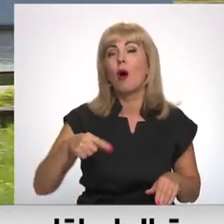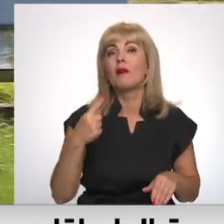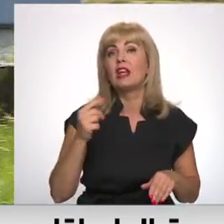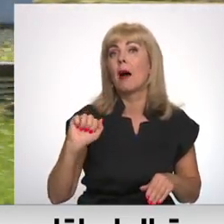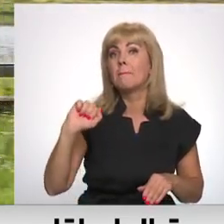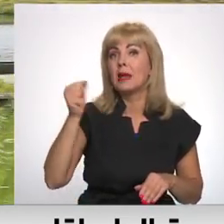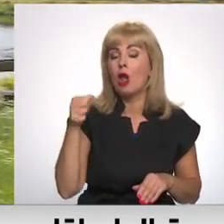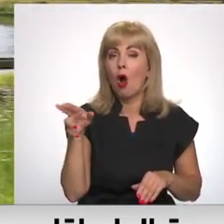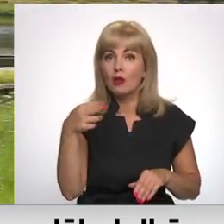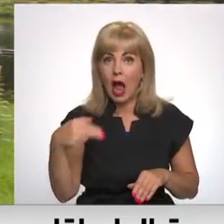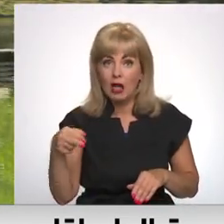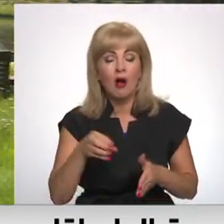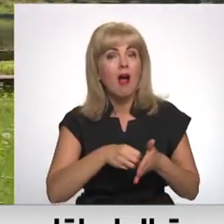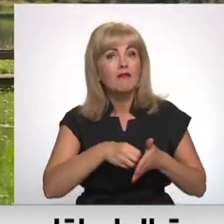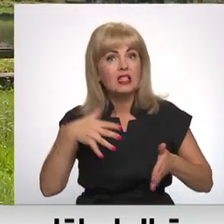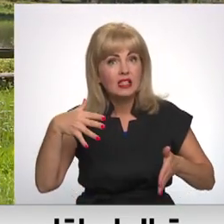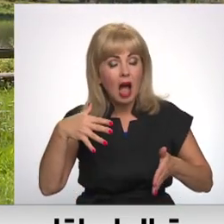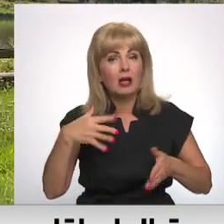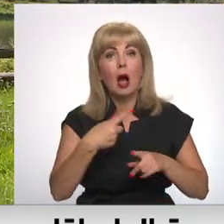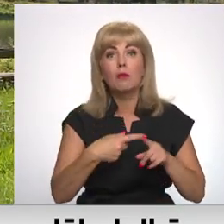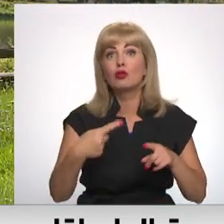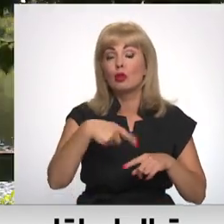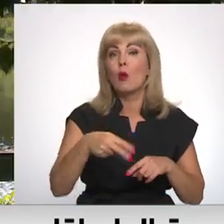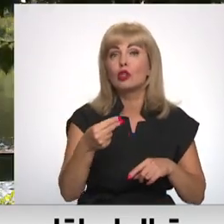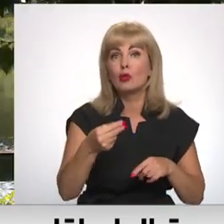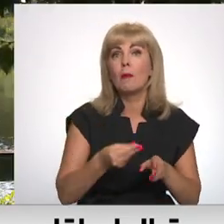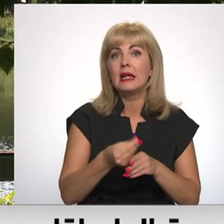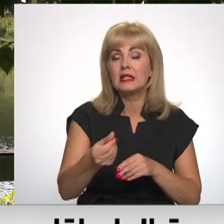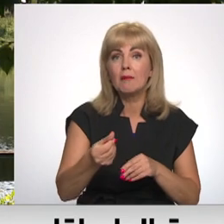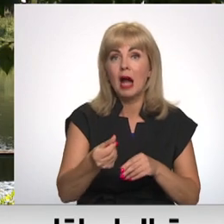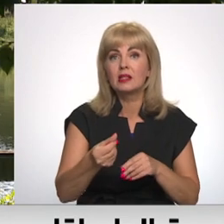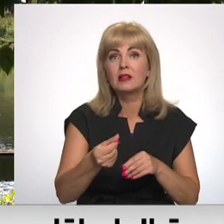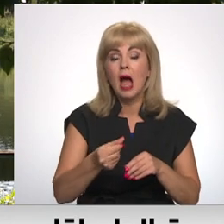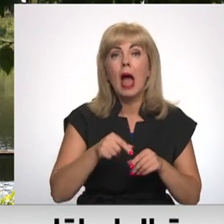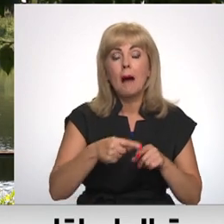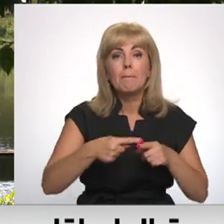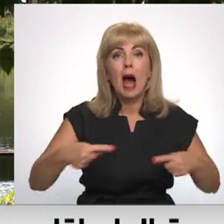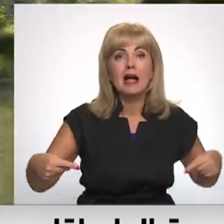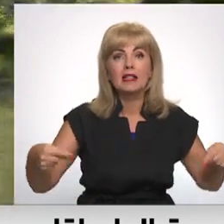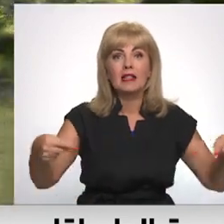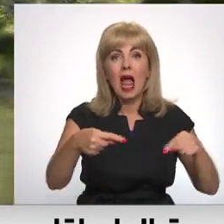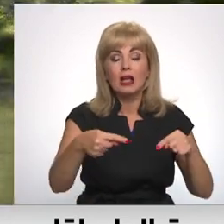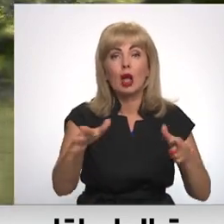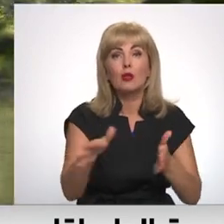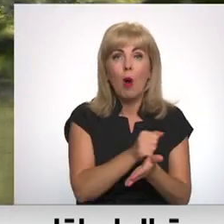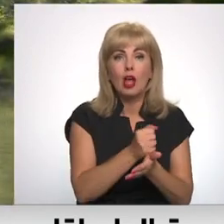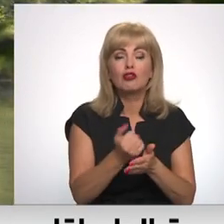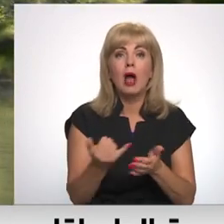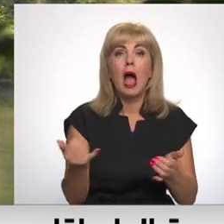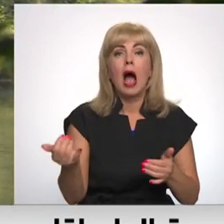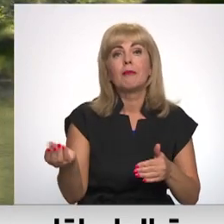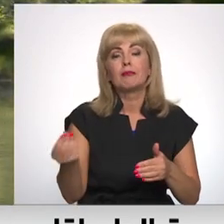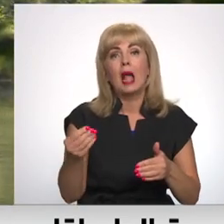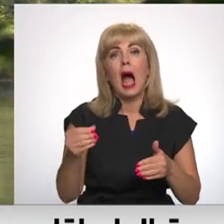miljonu eiro. Vissdārgāk gan rīst pusi no sumas izmaksās basēne nojaukšana un aizbēršana. Uz jautājumu, vai basēnu